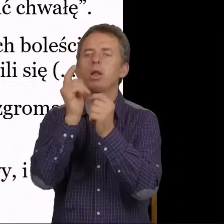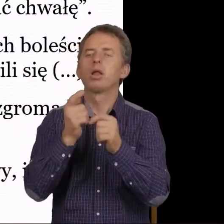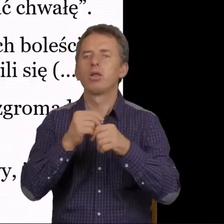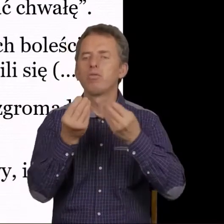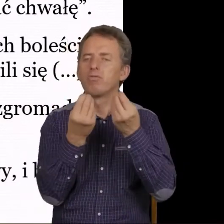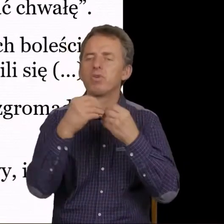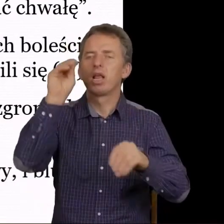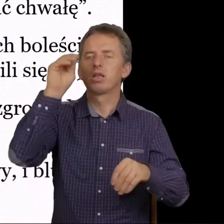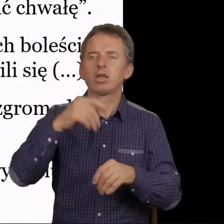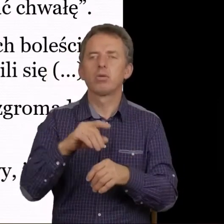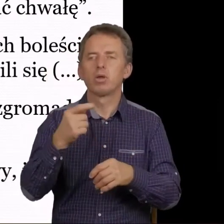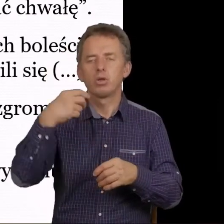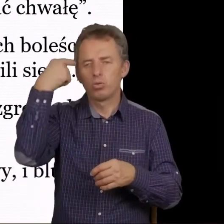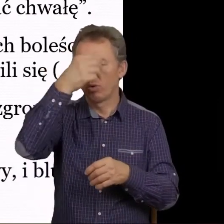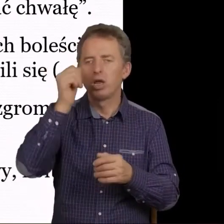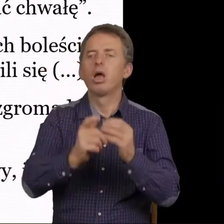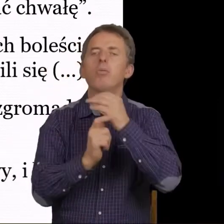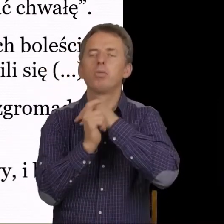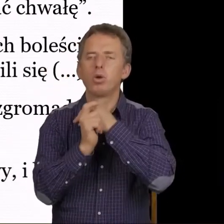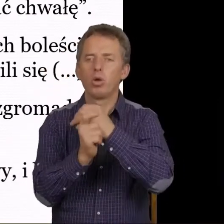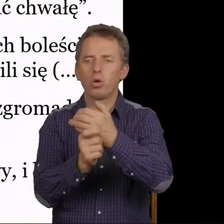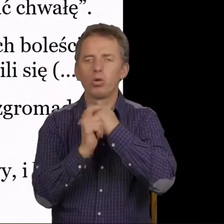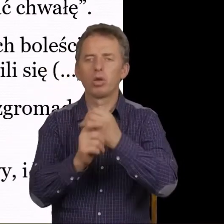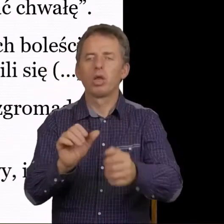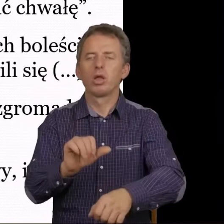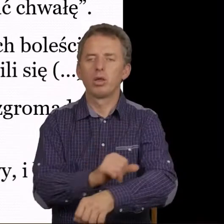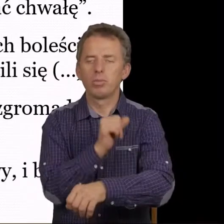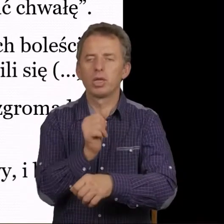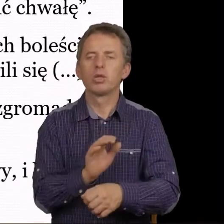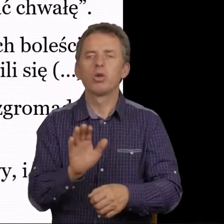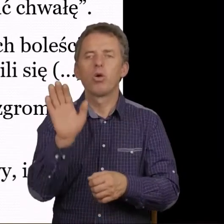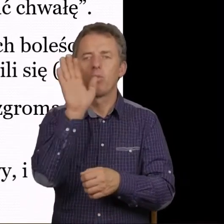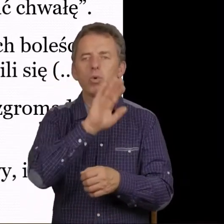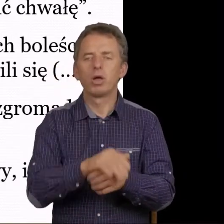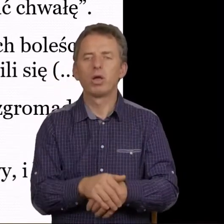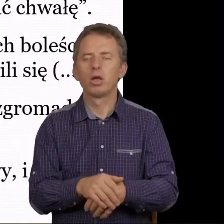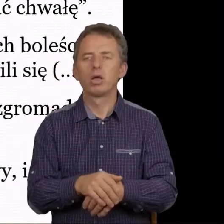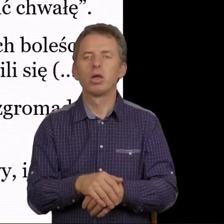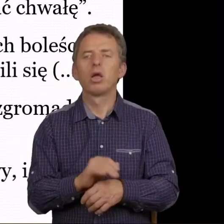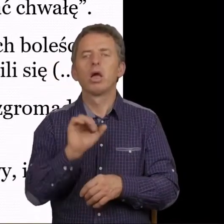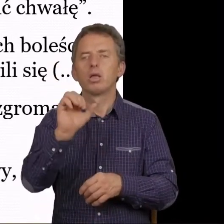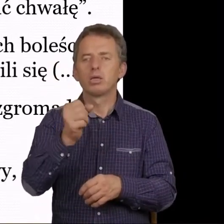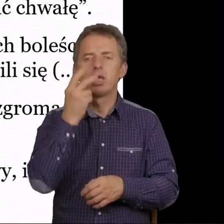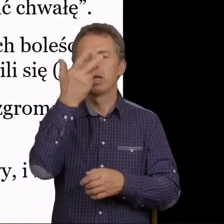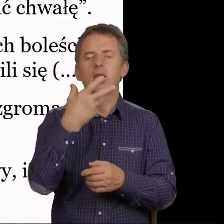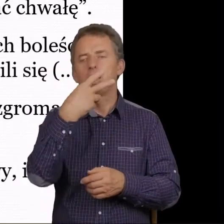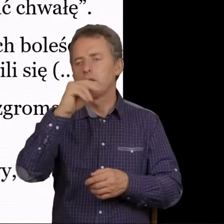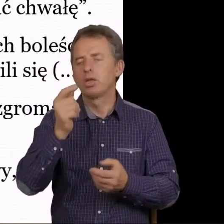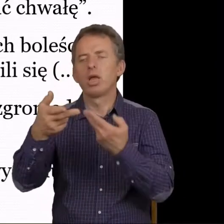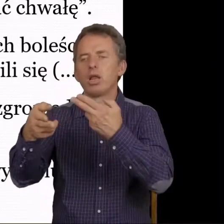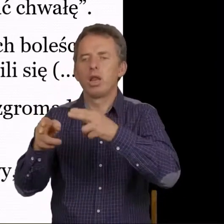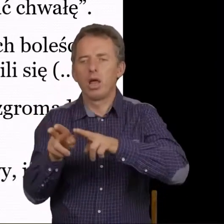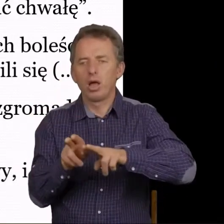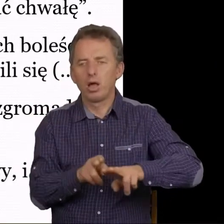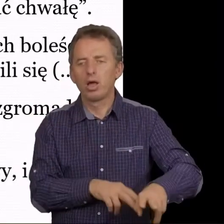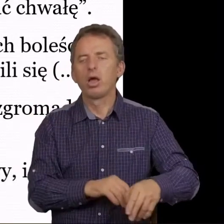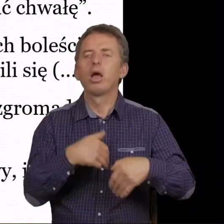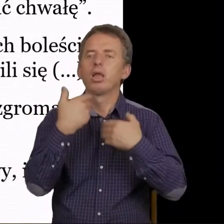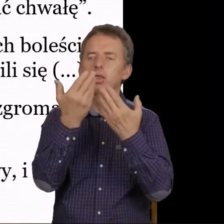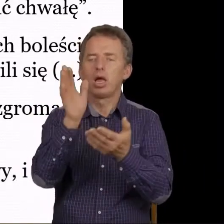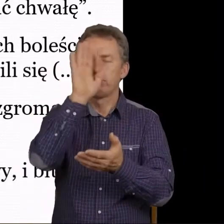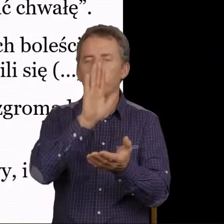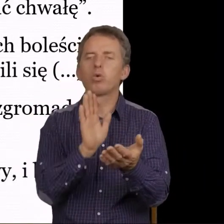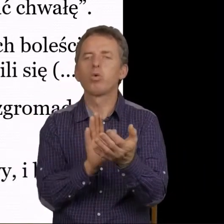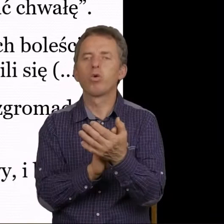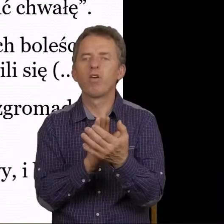gorącem i bluźnili imieniu Boga, jednak nie nawrócili się, aby mu dać chwałę.